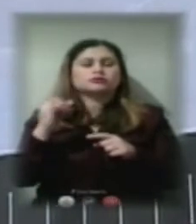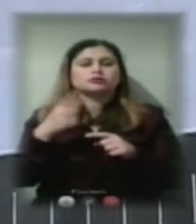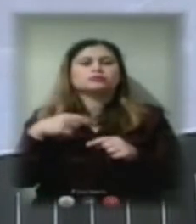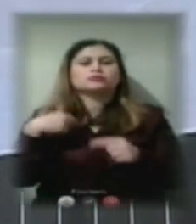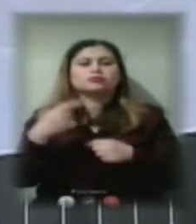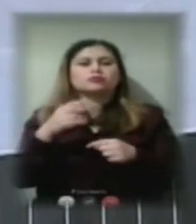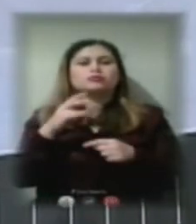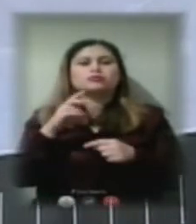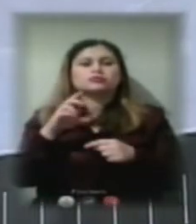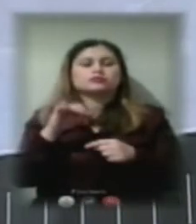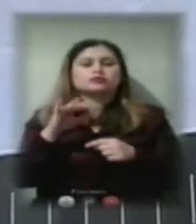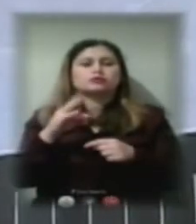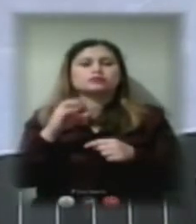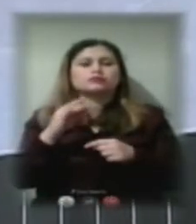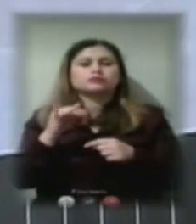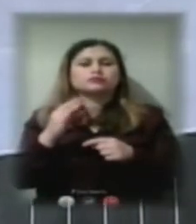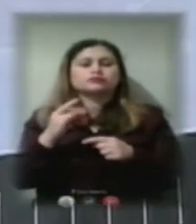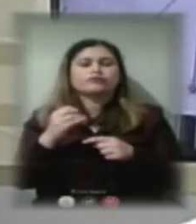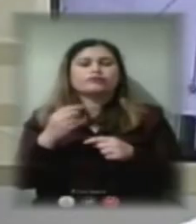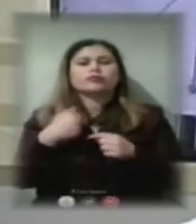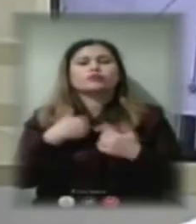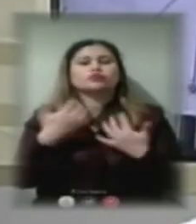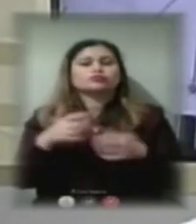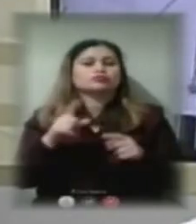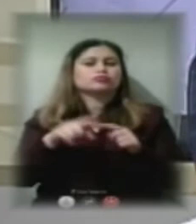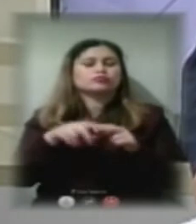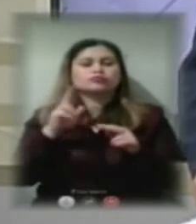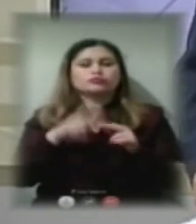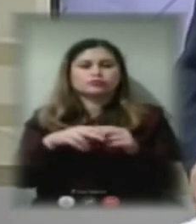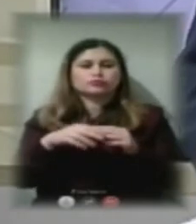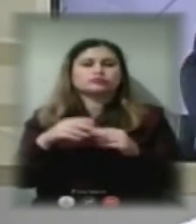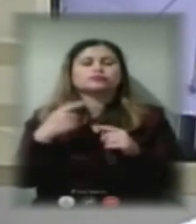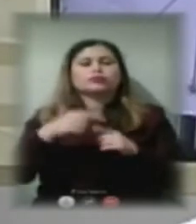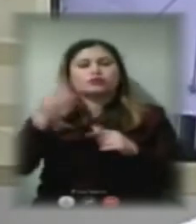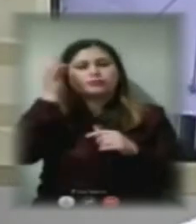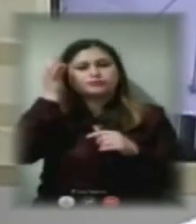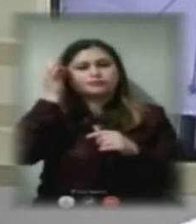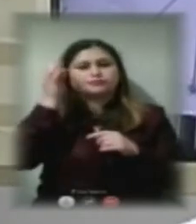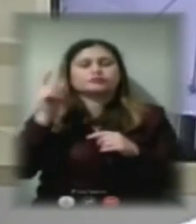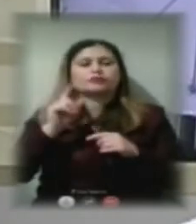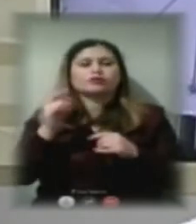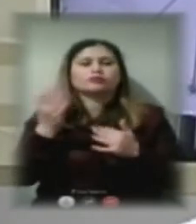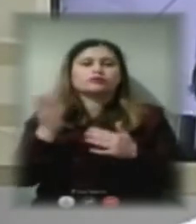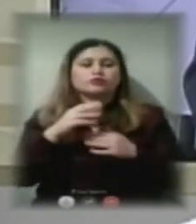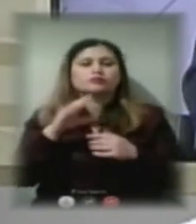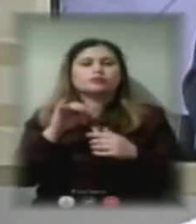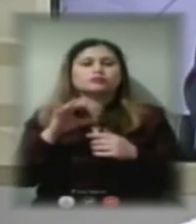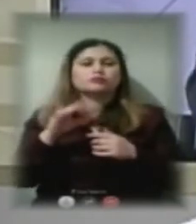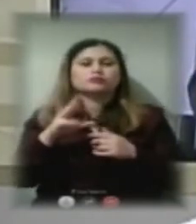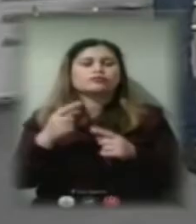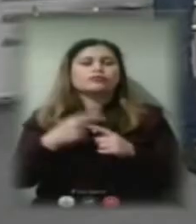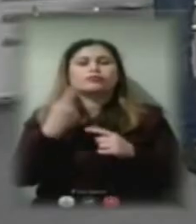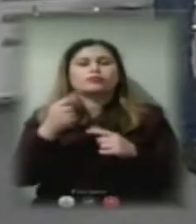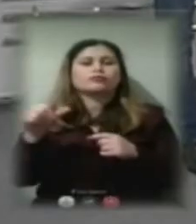наживо. Ми маємо вже підходити до завершення, нагадаю. І давайте підсумуємо, у вас є одна хвилина для